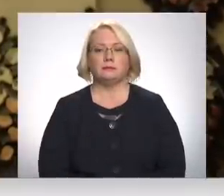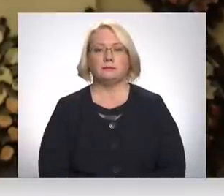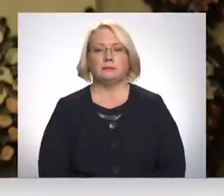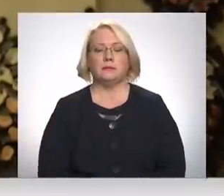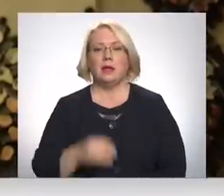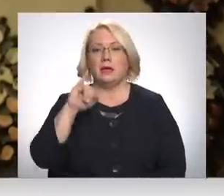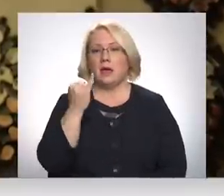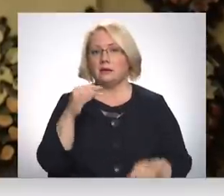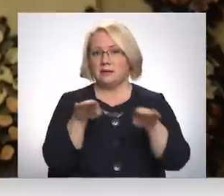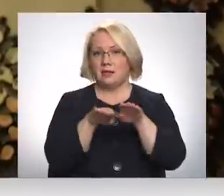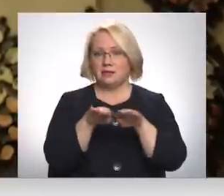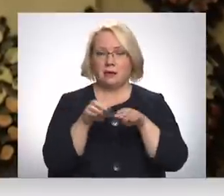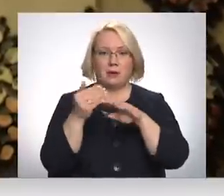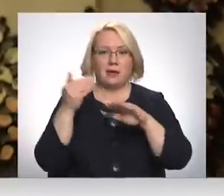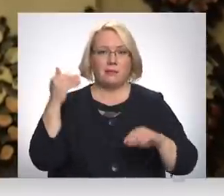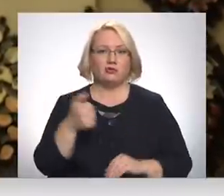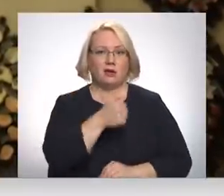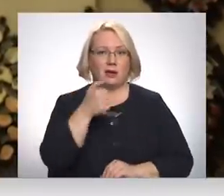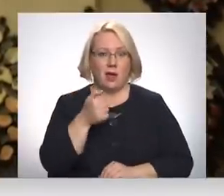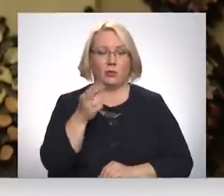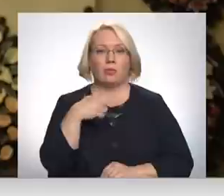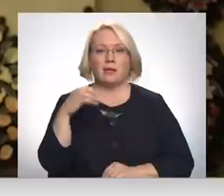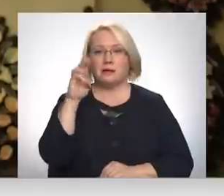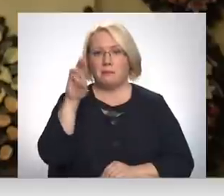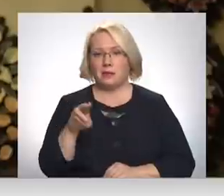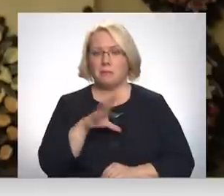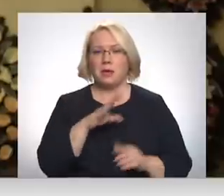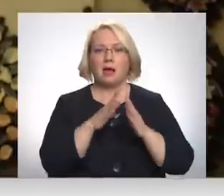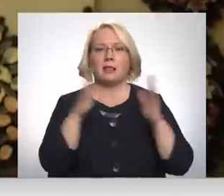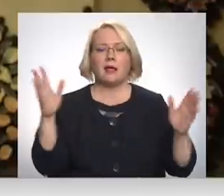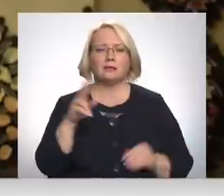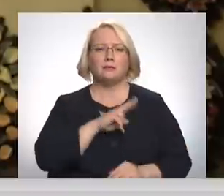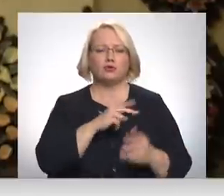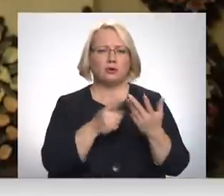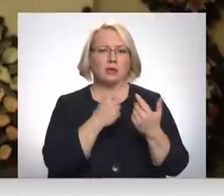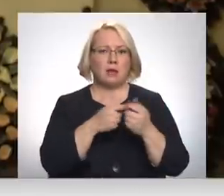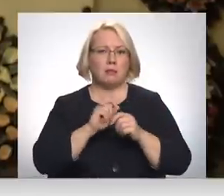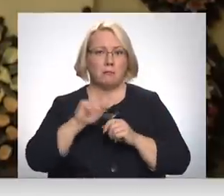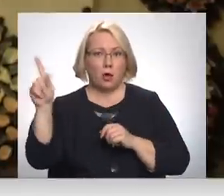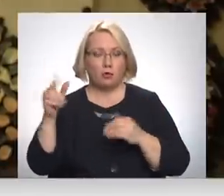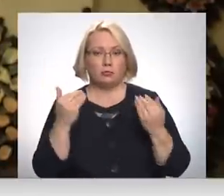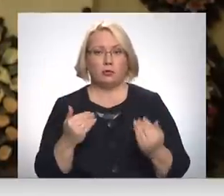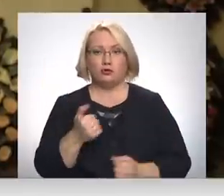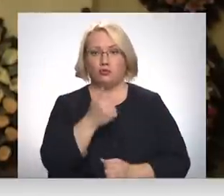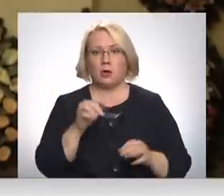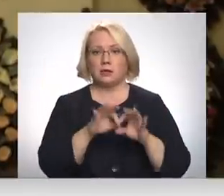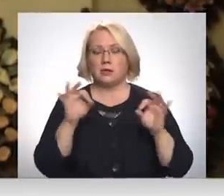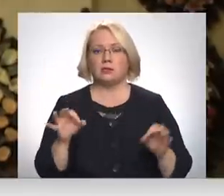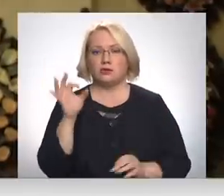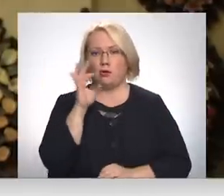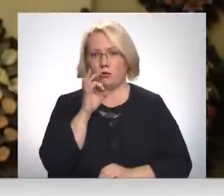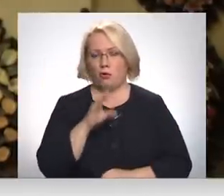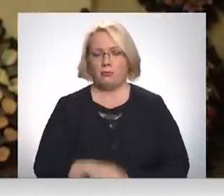Ja salīdzinām ar iepriekšējo gadu, tad decembrī bija liels mirušo skaita pieaugums, bet šogad tas ir sācies jau oktobrī.